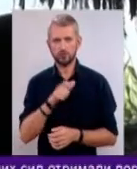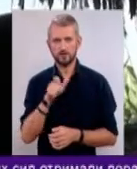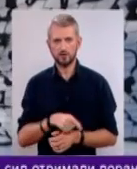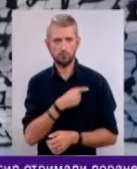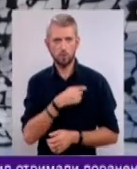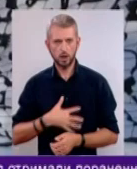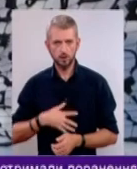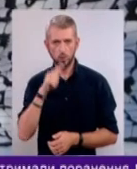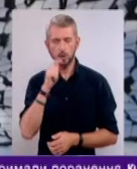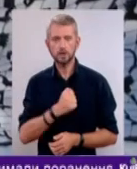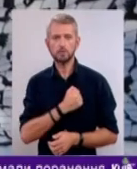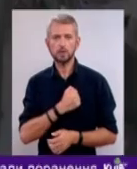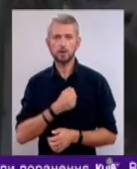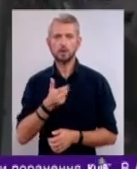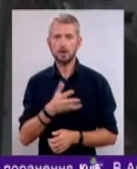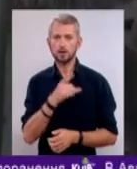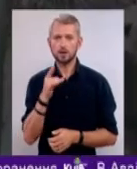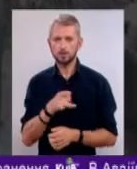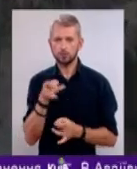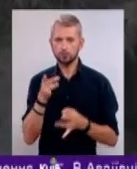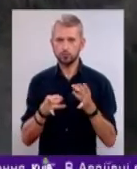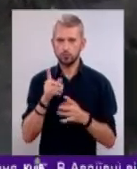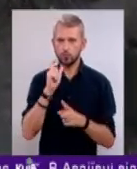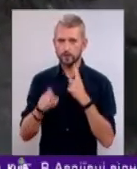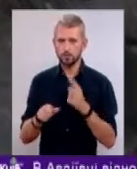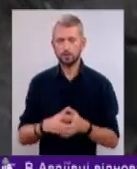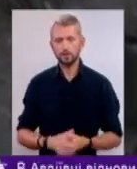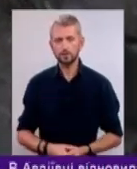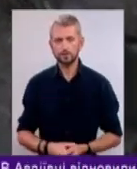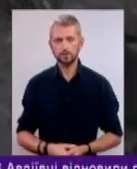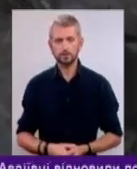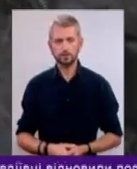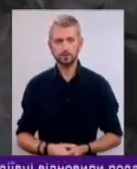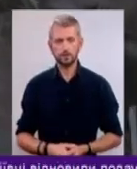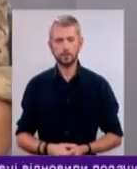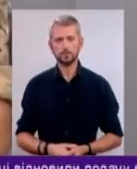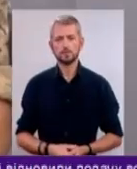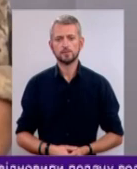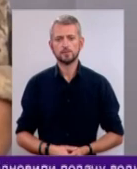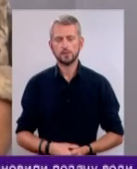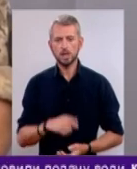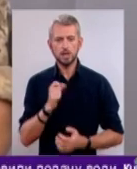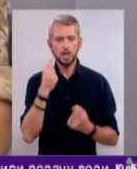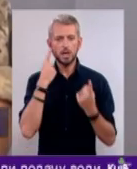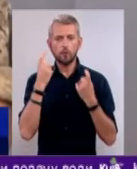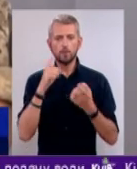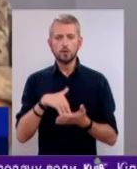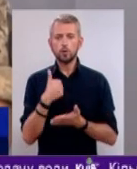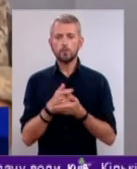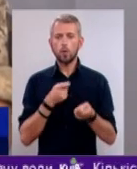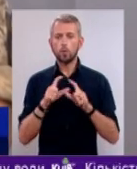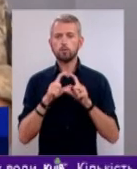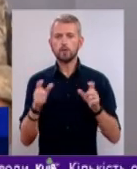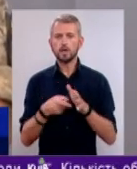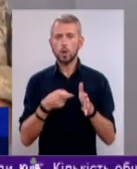поранення. Українські бійці декілька разів відкривали вогонь у відповідь. За інформацією Головного управління